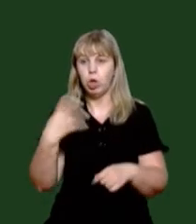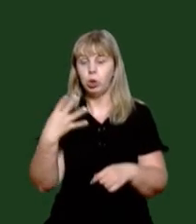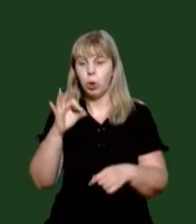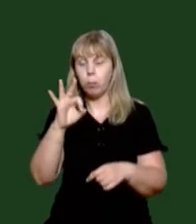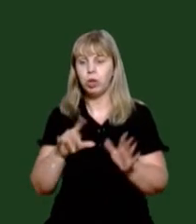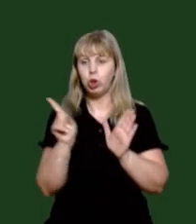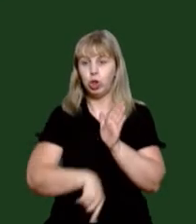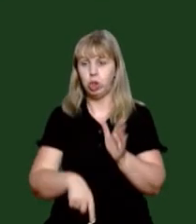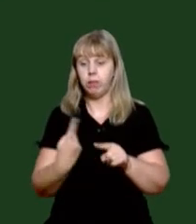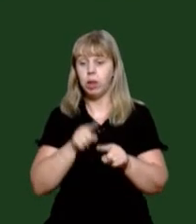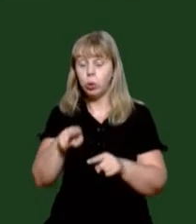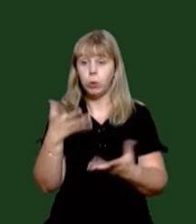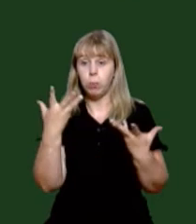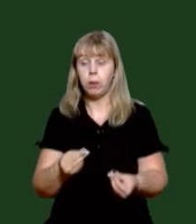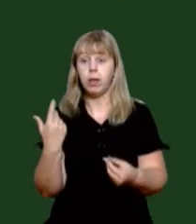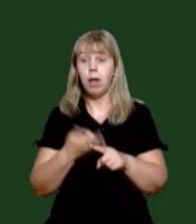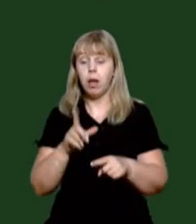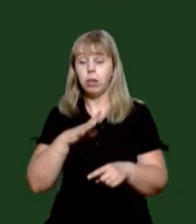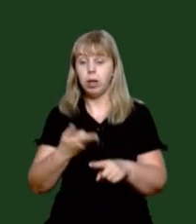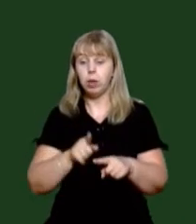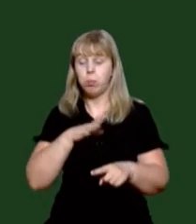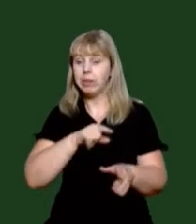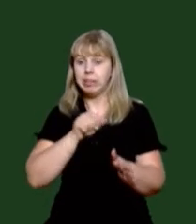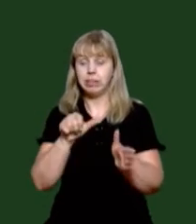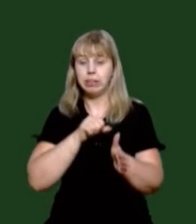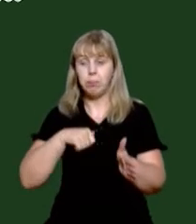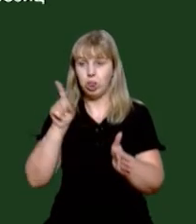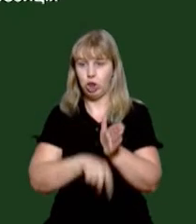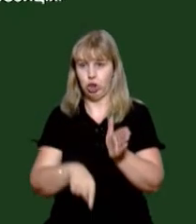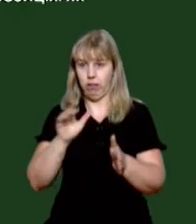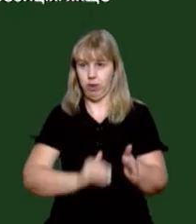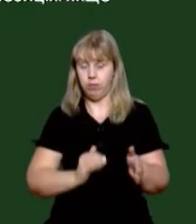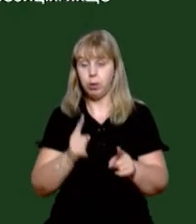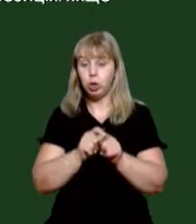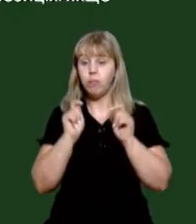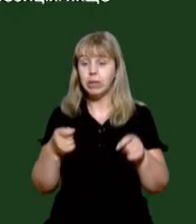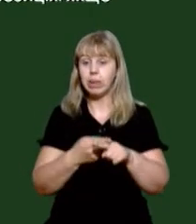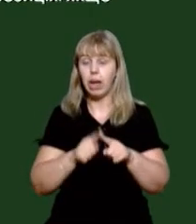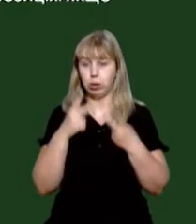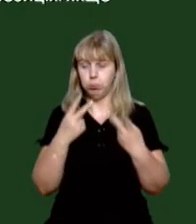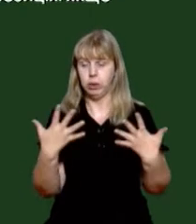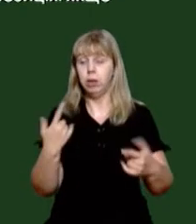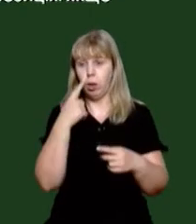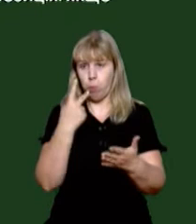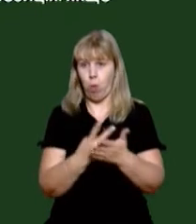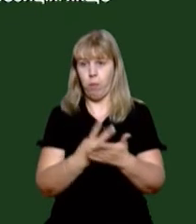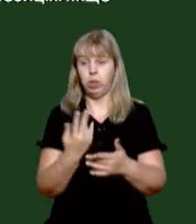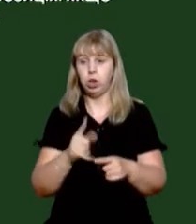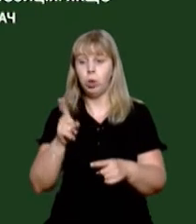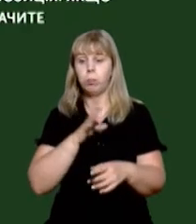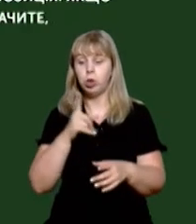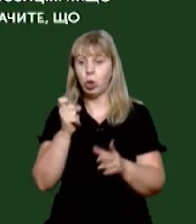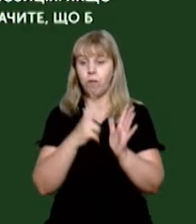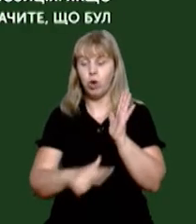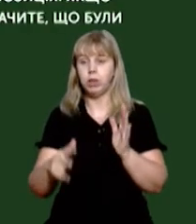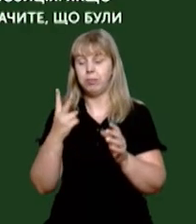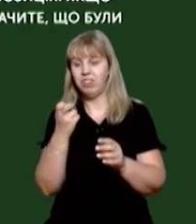% дешевше. На той момент це була саме дешева пропозиція. Якщо ви відкрите ті же прозоро, то ви побачите, що були 180,